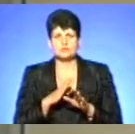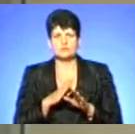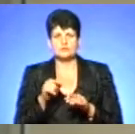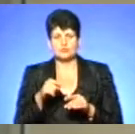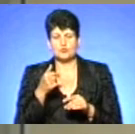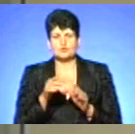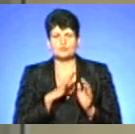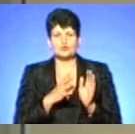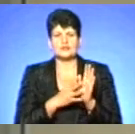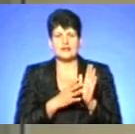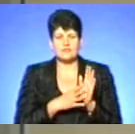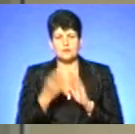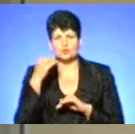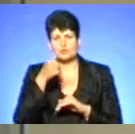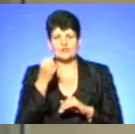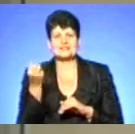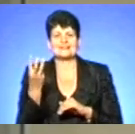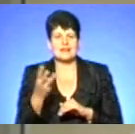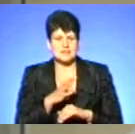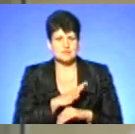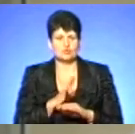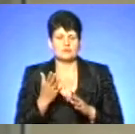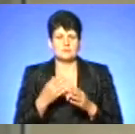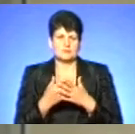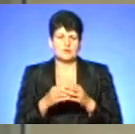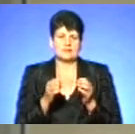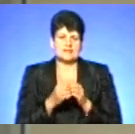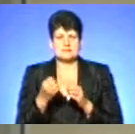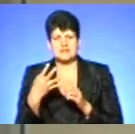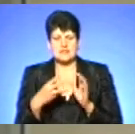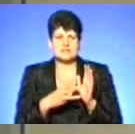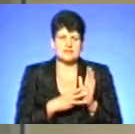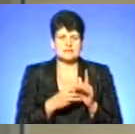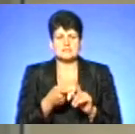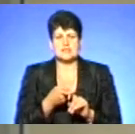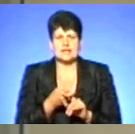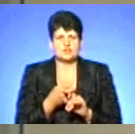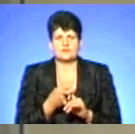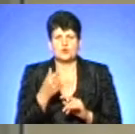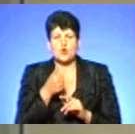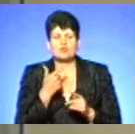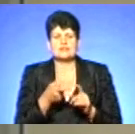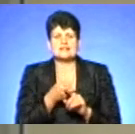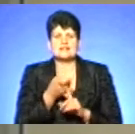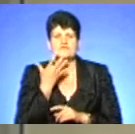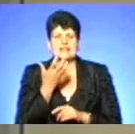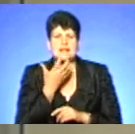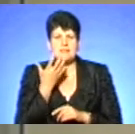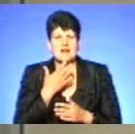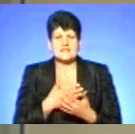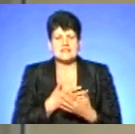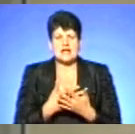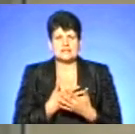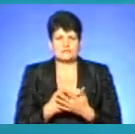укусів, поза минулого року – 13. І, відповідно, це в межах 10-15-18, залежно від року, від тепла, від активності